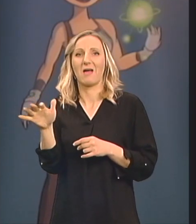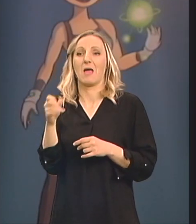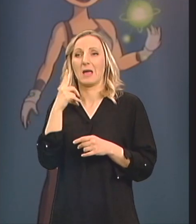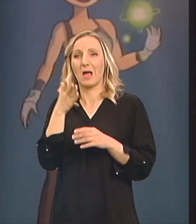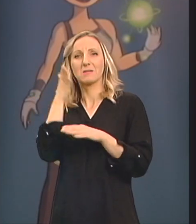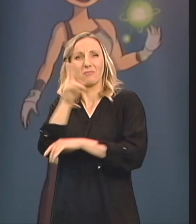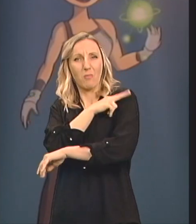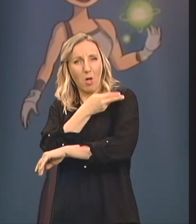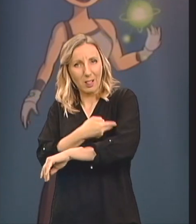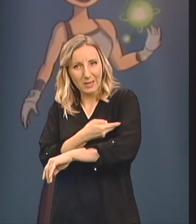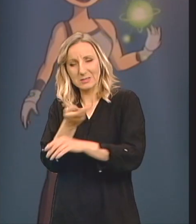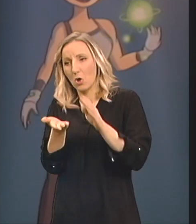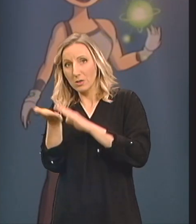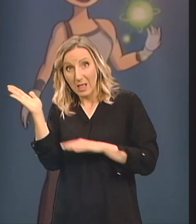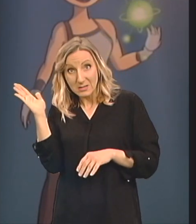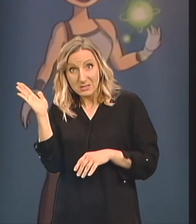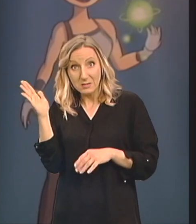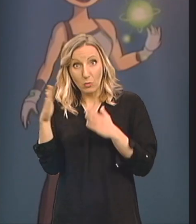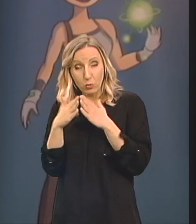ime i prezime I neka šifra